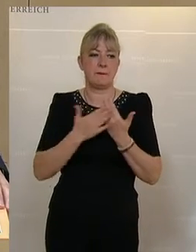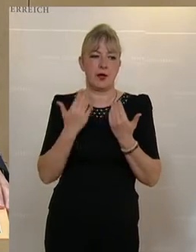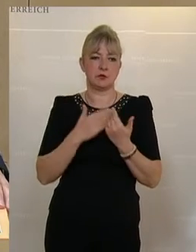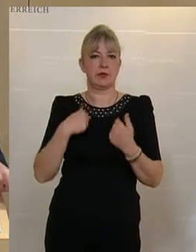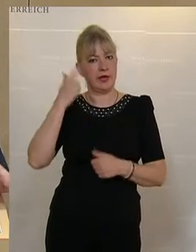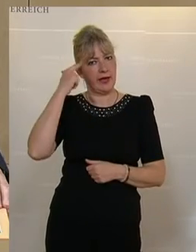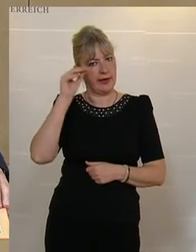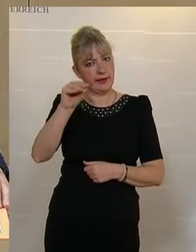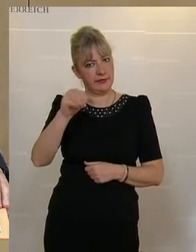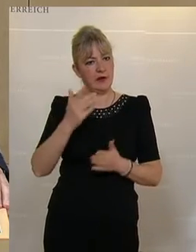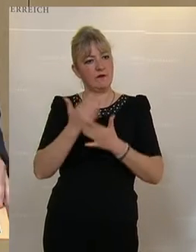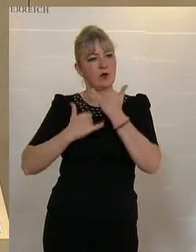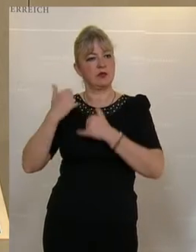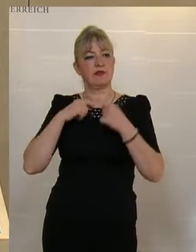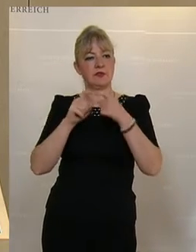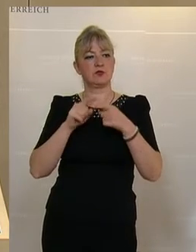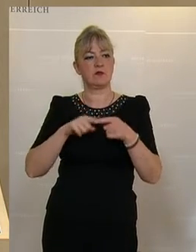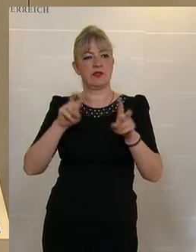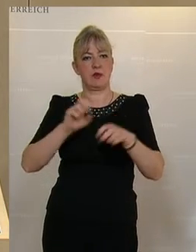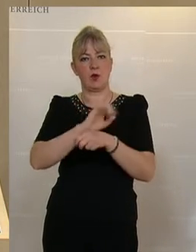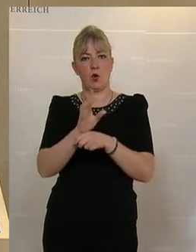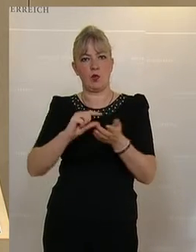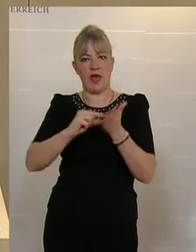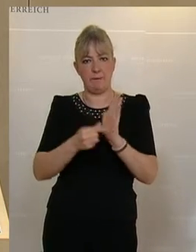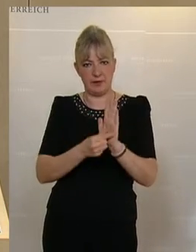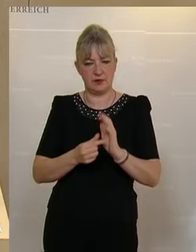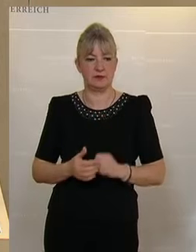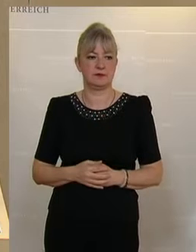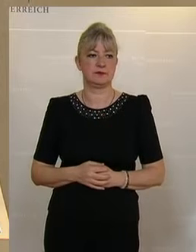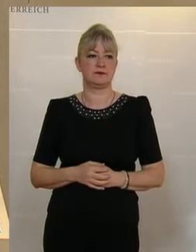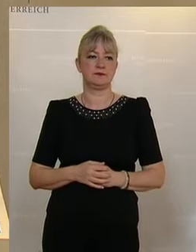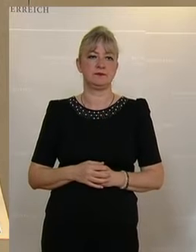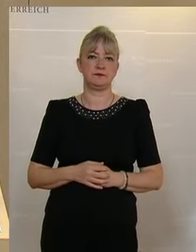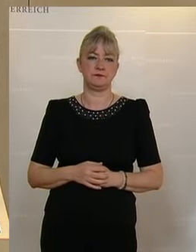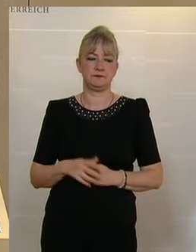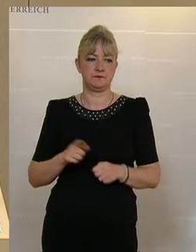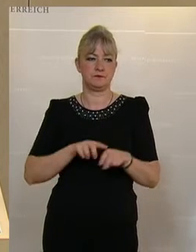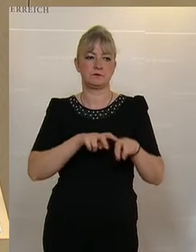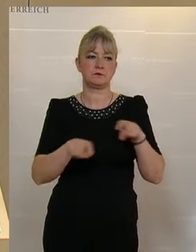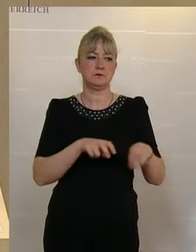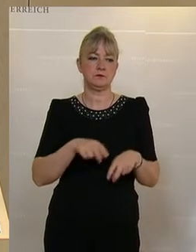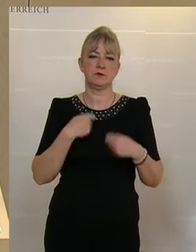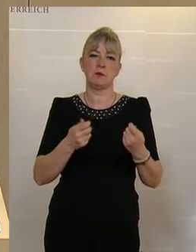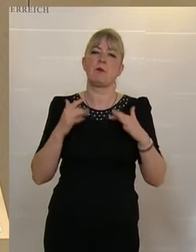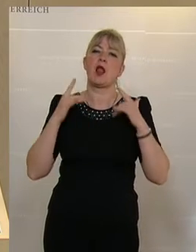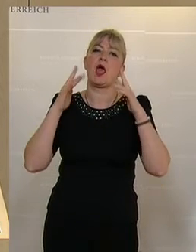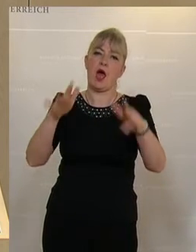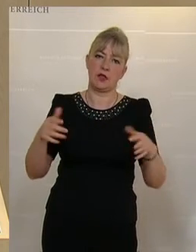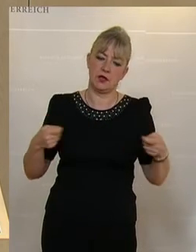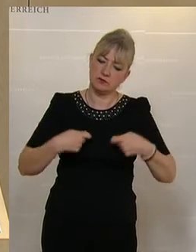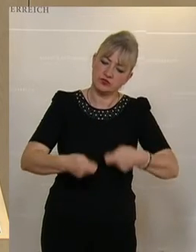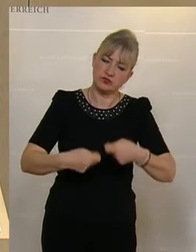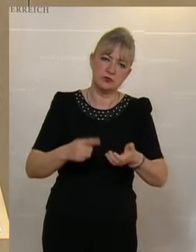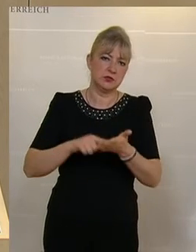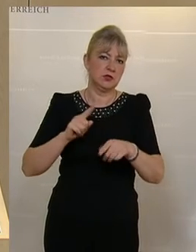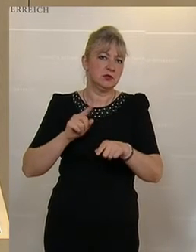Ich erinnere voriges Jahr an die Diskussion rund um die Corona-App. Die Bundesregierung gibt Milliarden in Zeiten